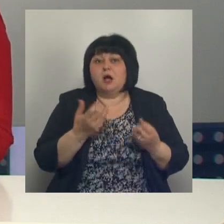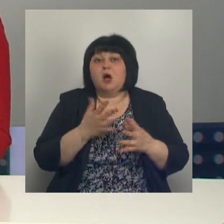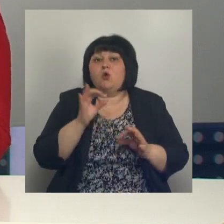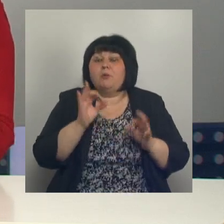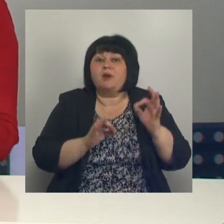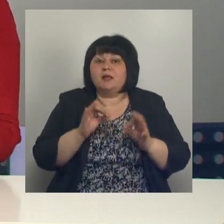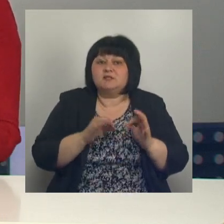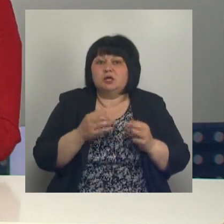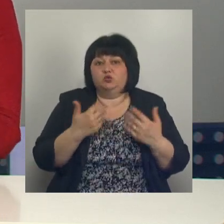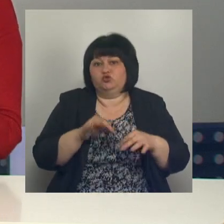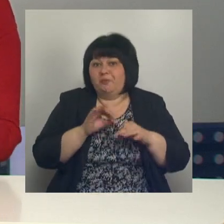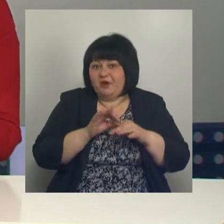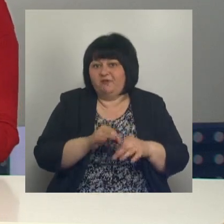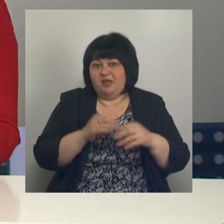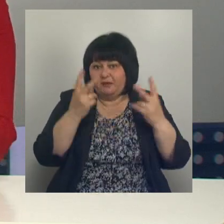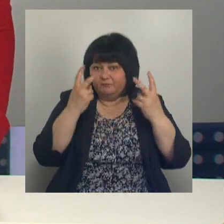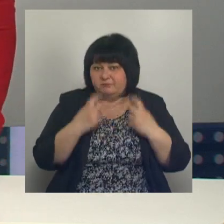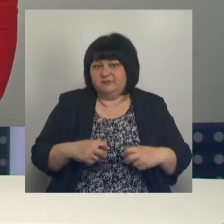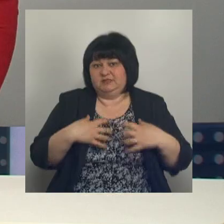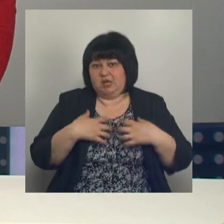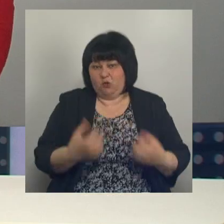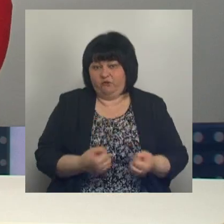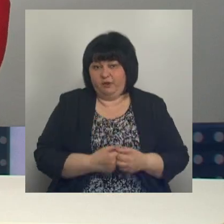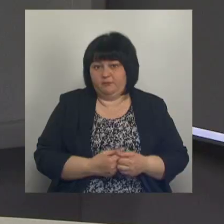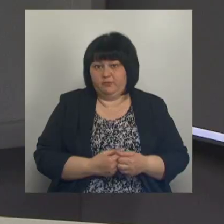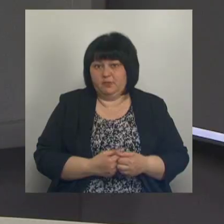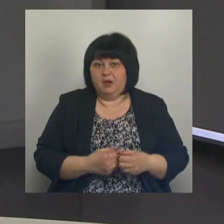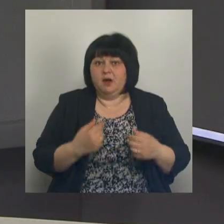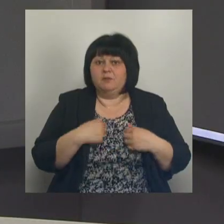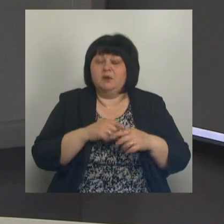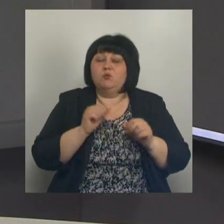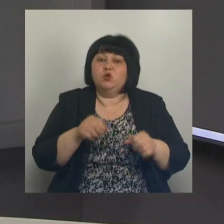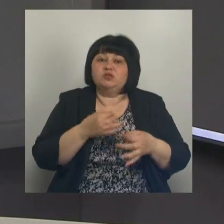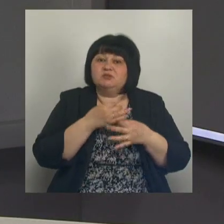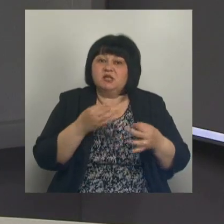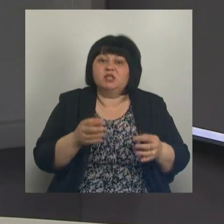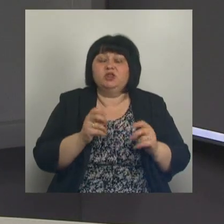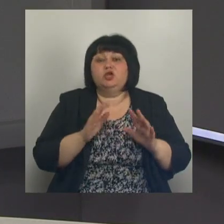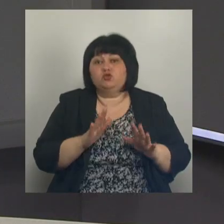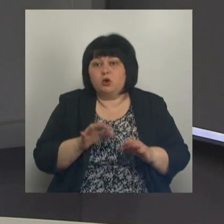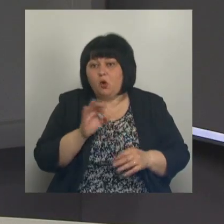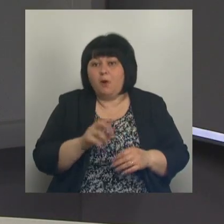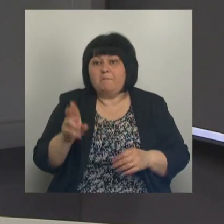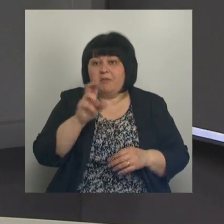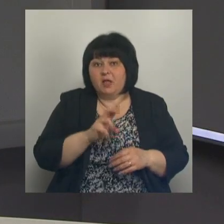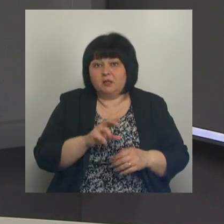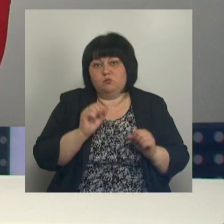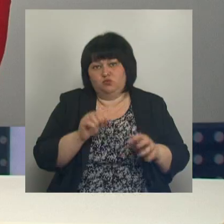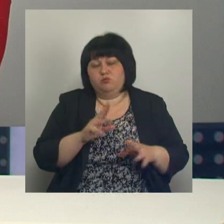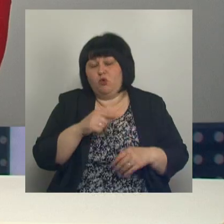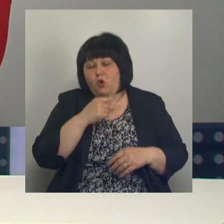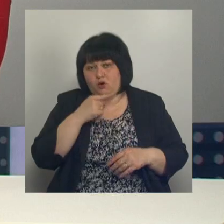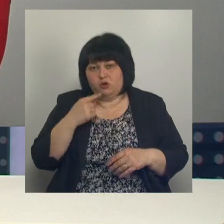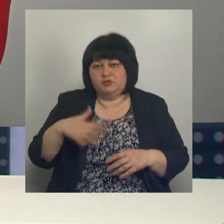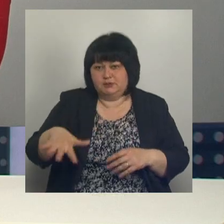прошли диспансеризацию, эту проверку здоровья? Мы можем с вами озвучить не только про белгородцев, мы можем озвучить и по Российской